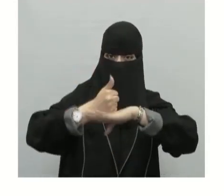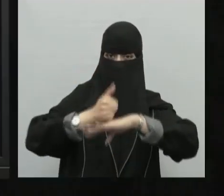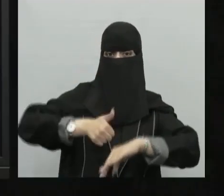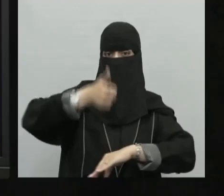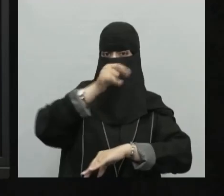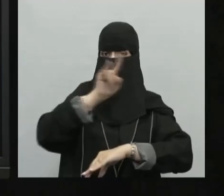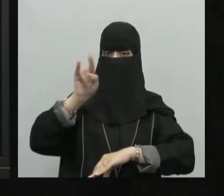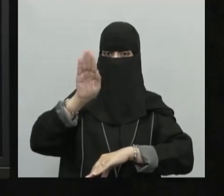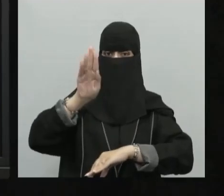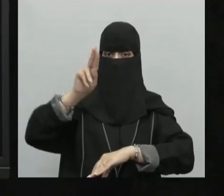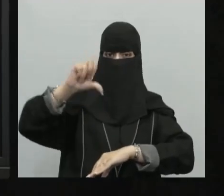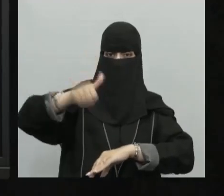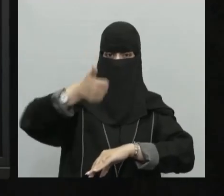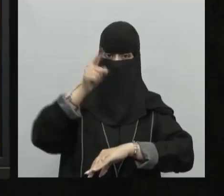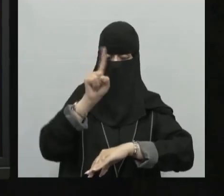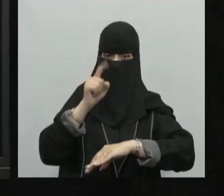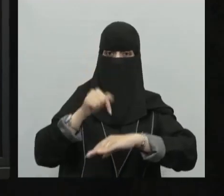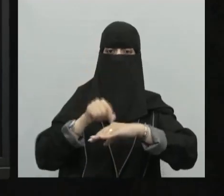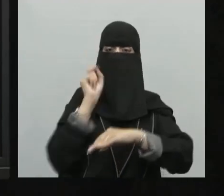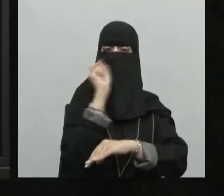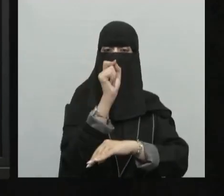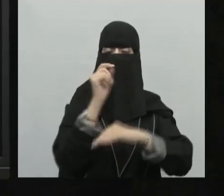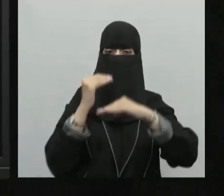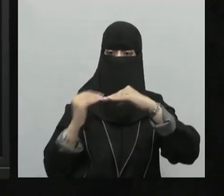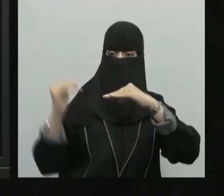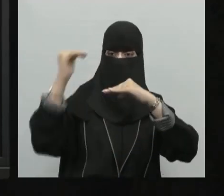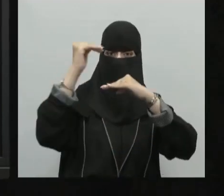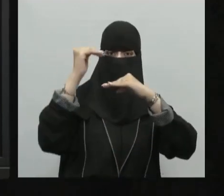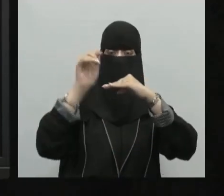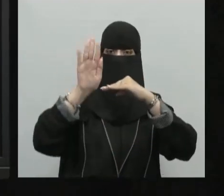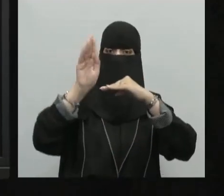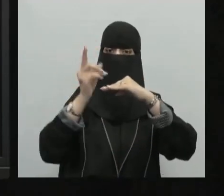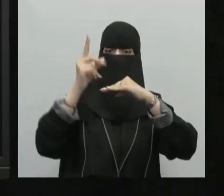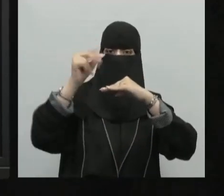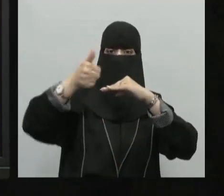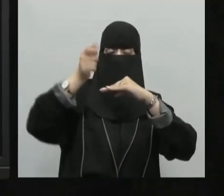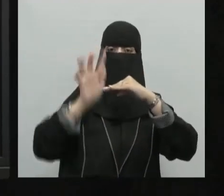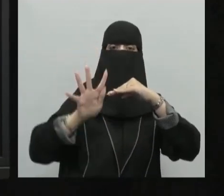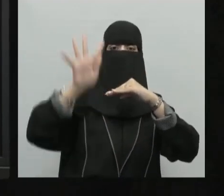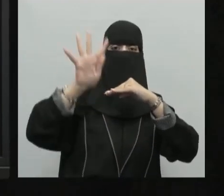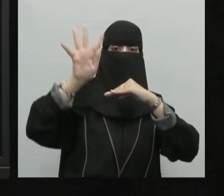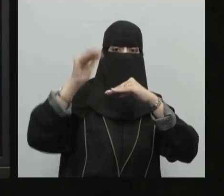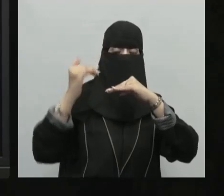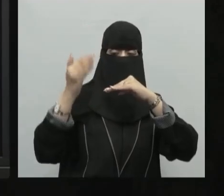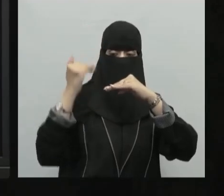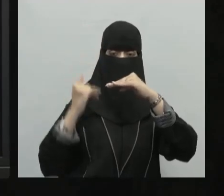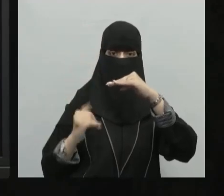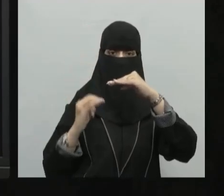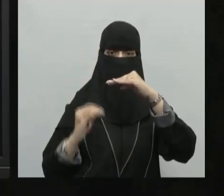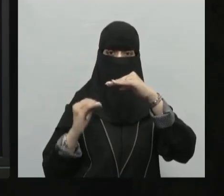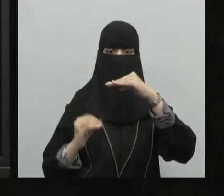الدائرة أو مدار السرطان 23.5 شمالاً مدار الجدي